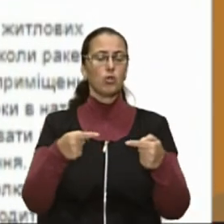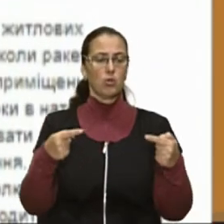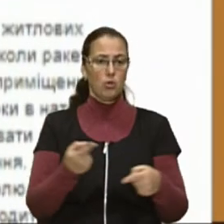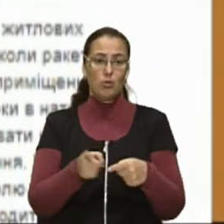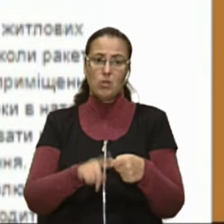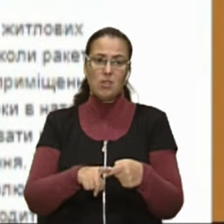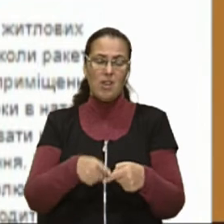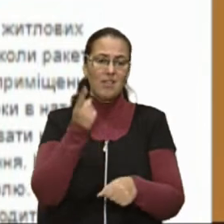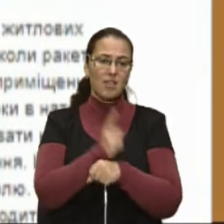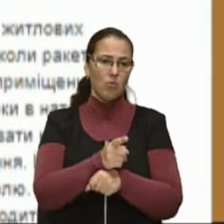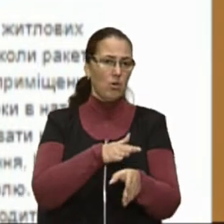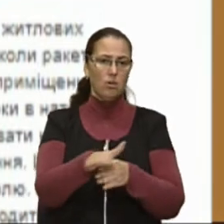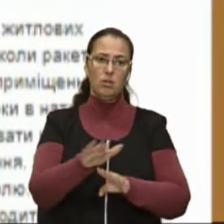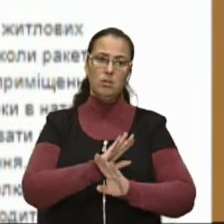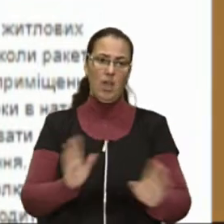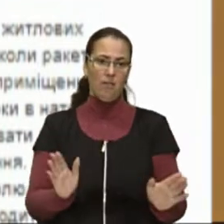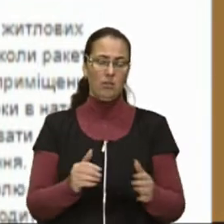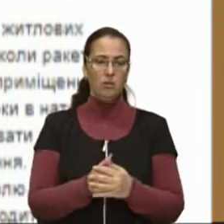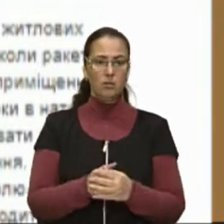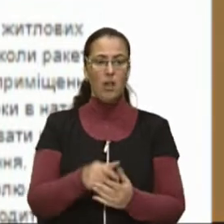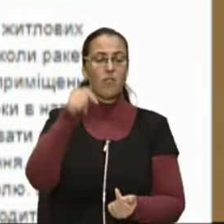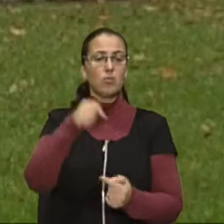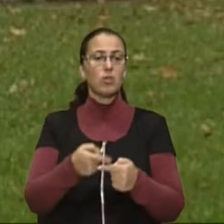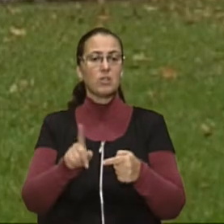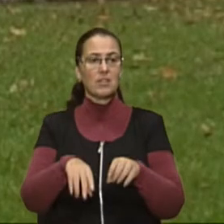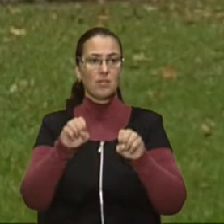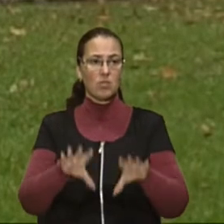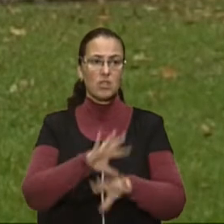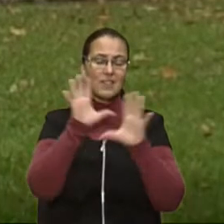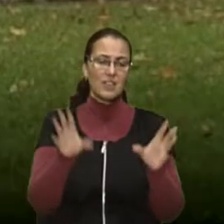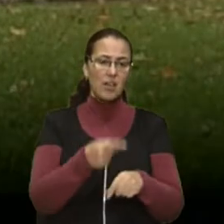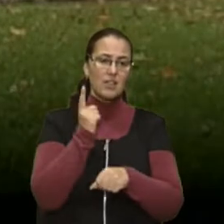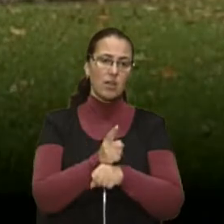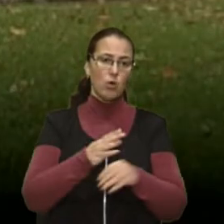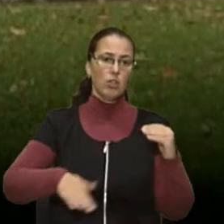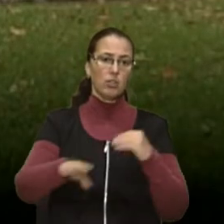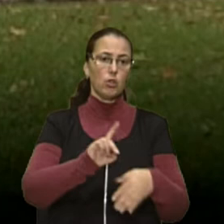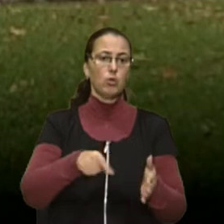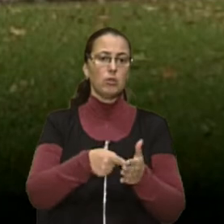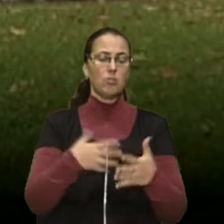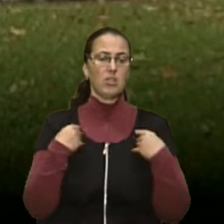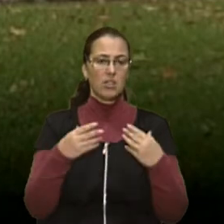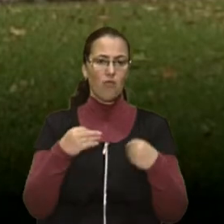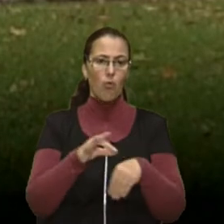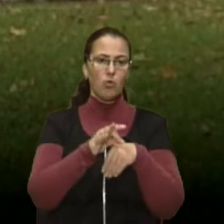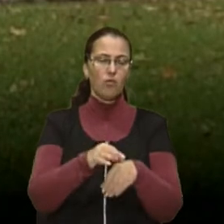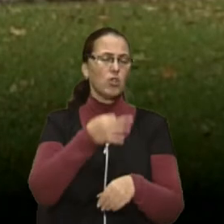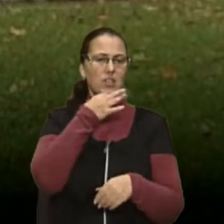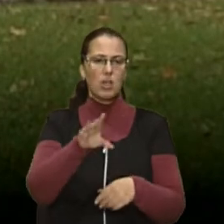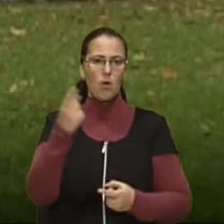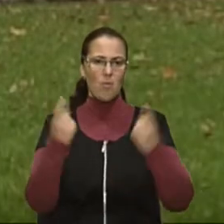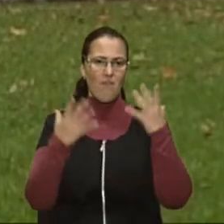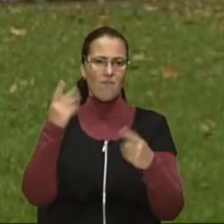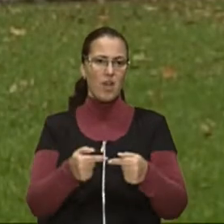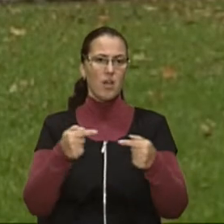але цієї заборони не дотримуються. Звідно з цим рішенням, взагалі заборонено на території міста Львова проводити будь-які феєрверки. Також